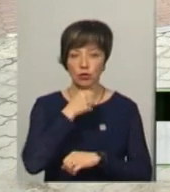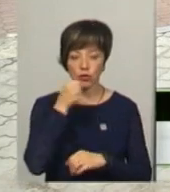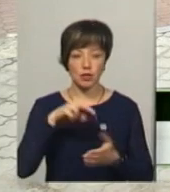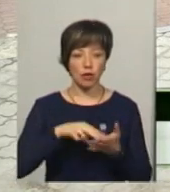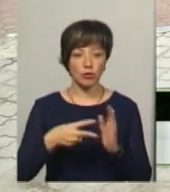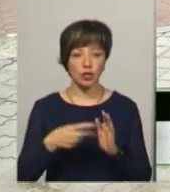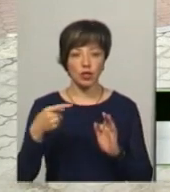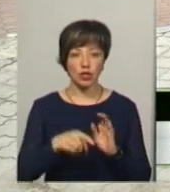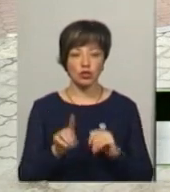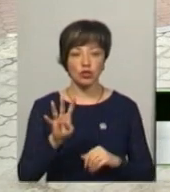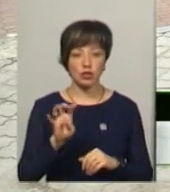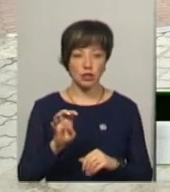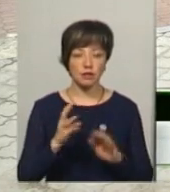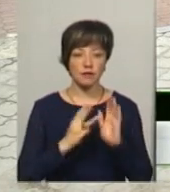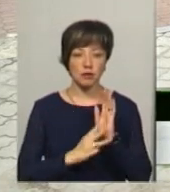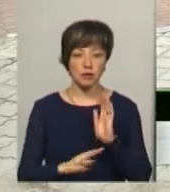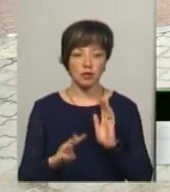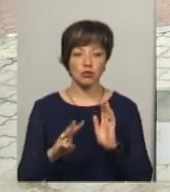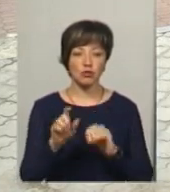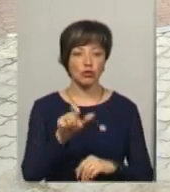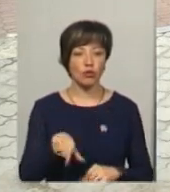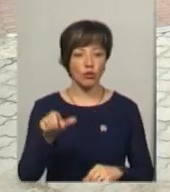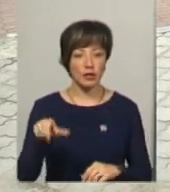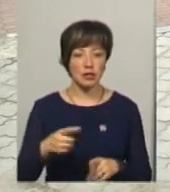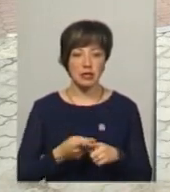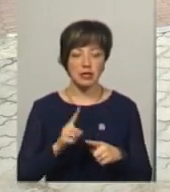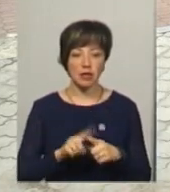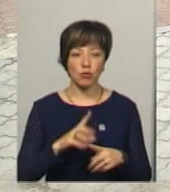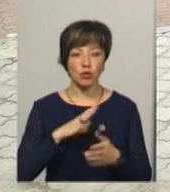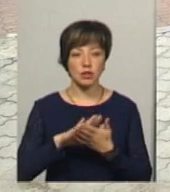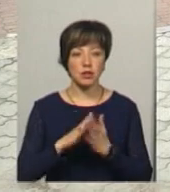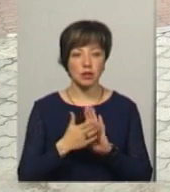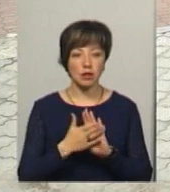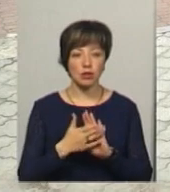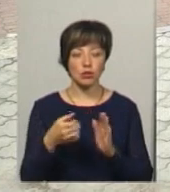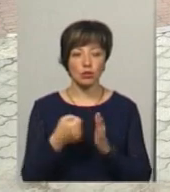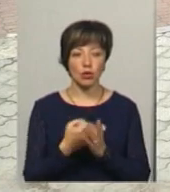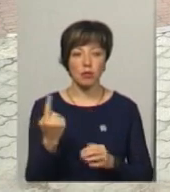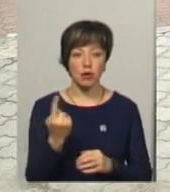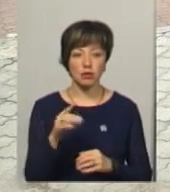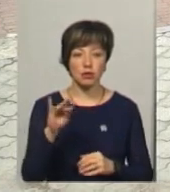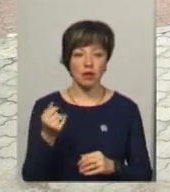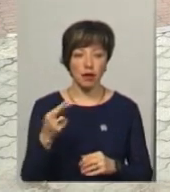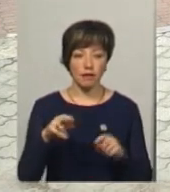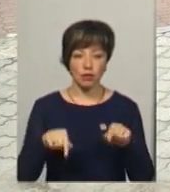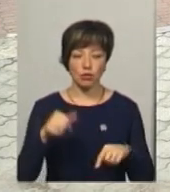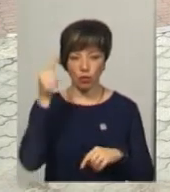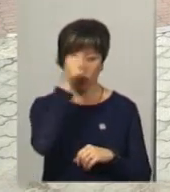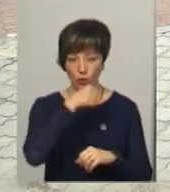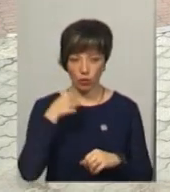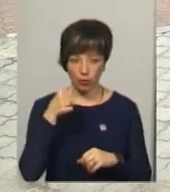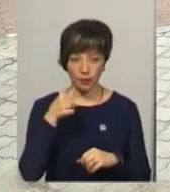заплановано 1480 чоловік. Це було станом до 1 травня цього року.